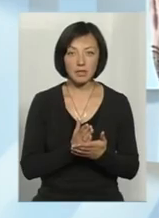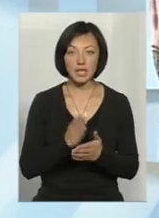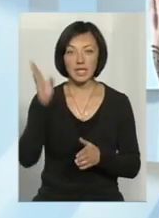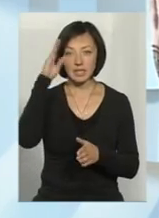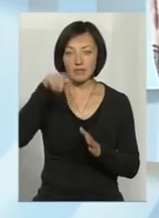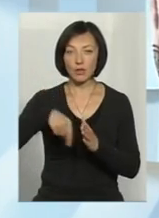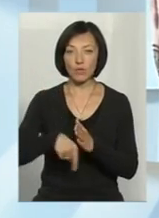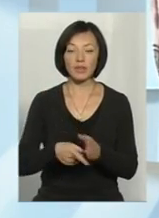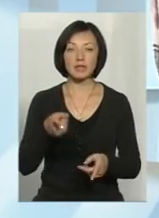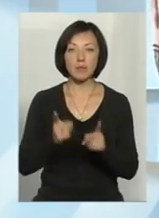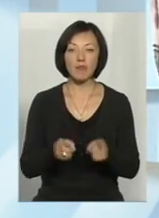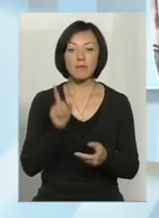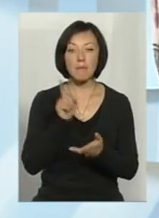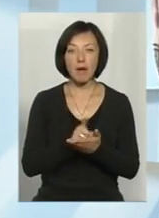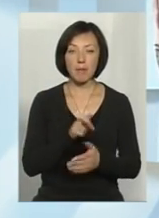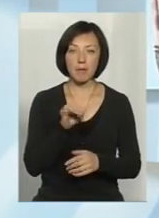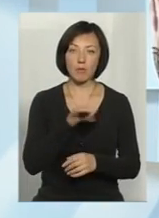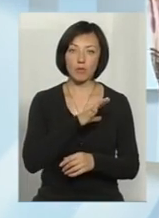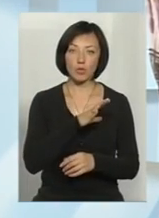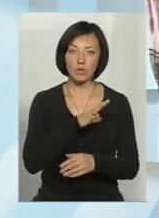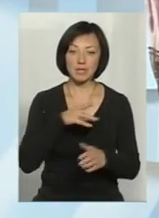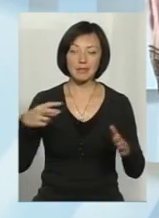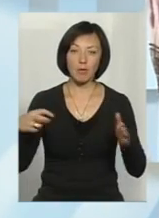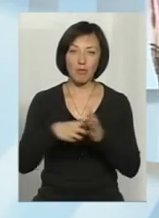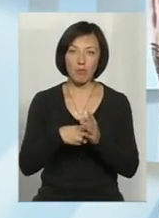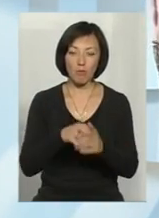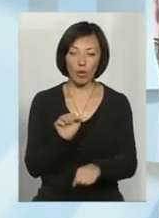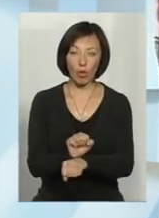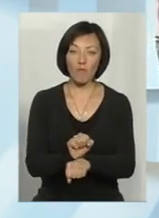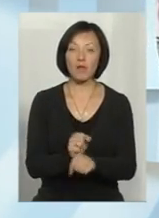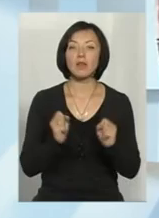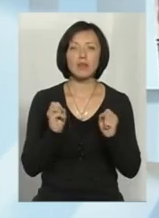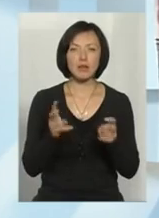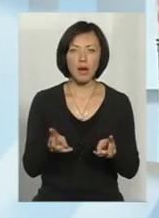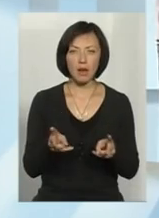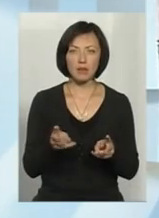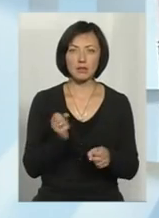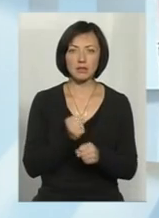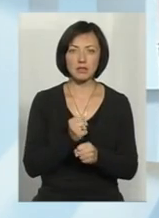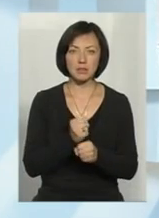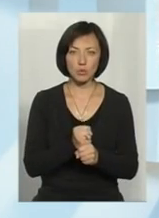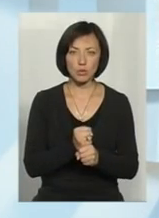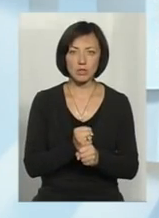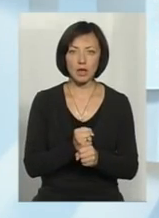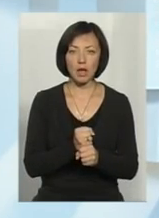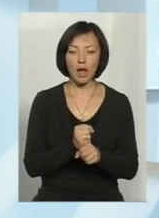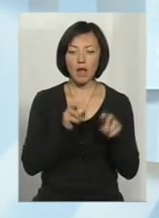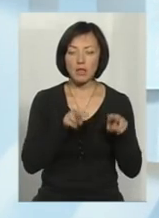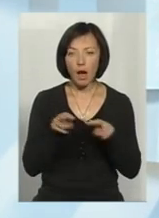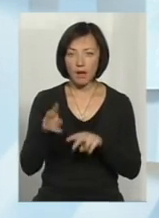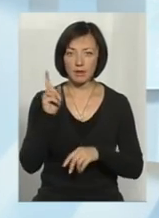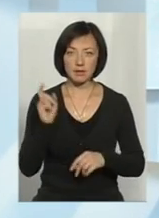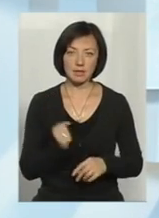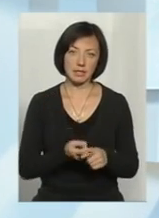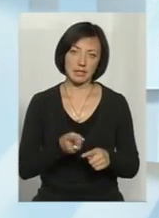свердловини, які насправді мали би бути затампоновані, і яким чином здійснюється нагляд за